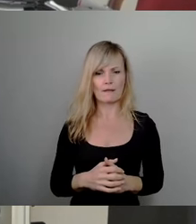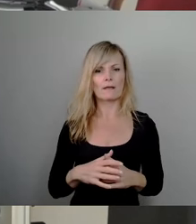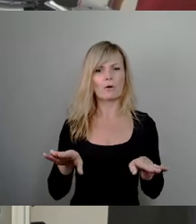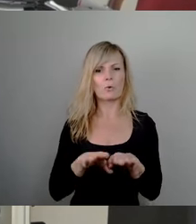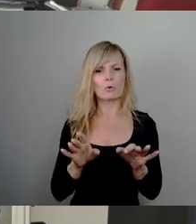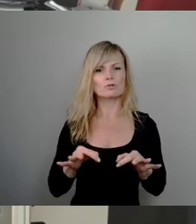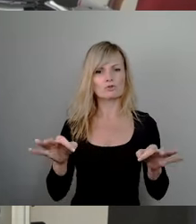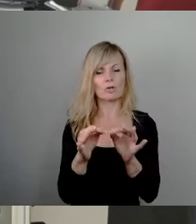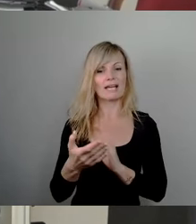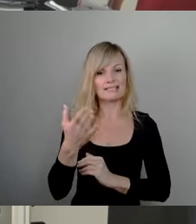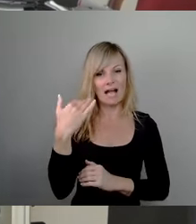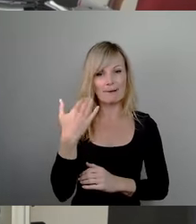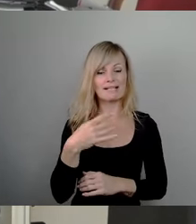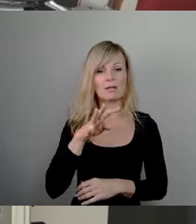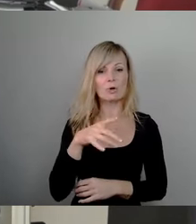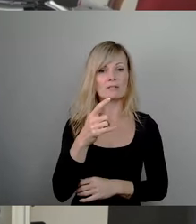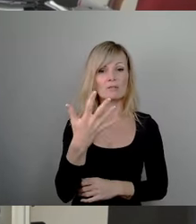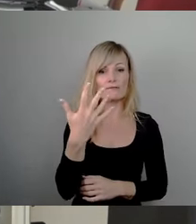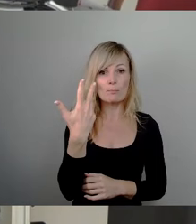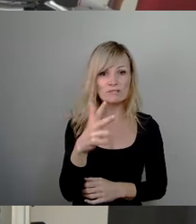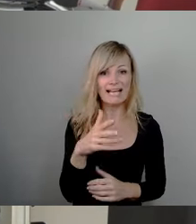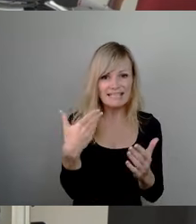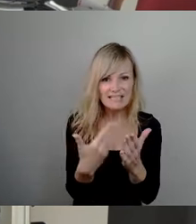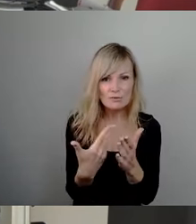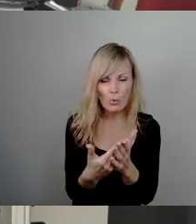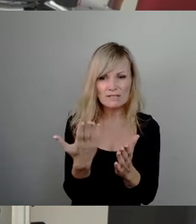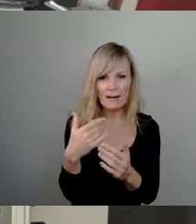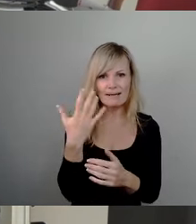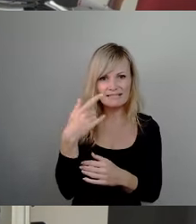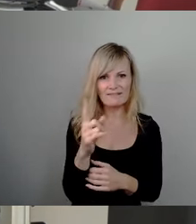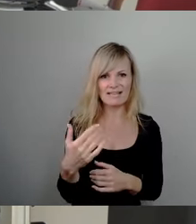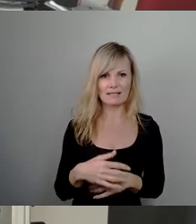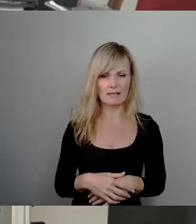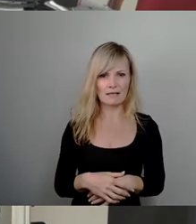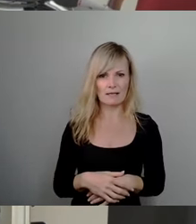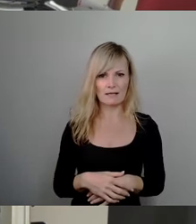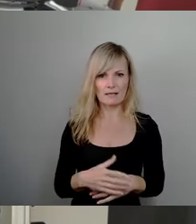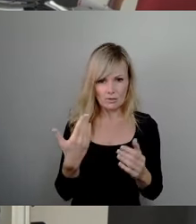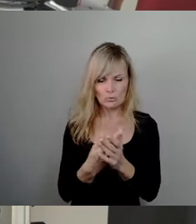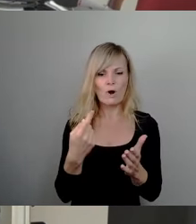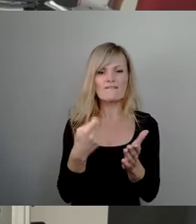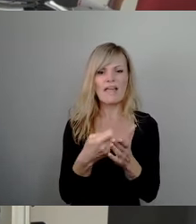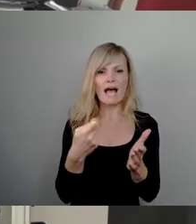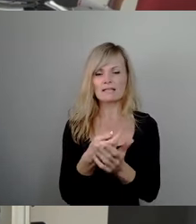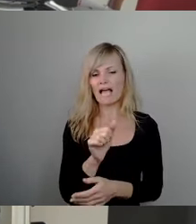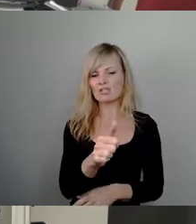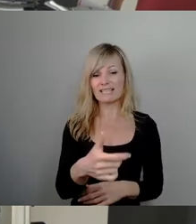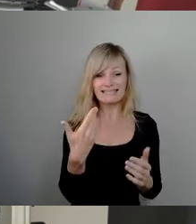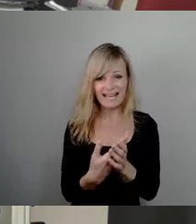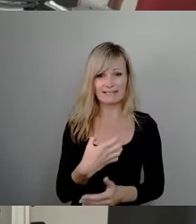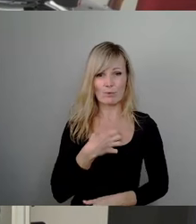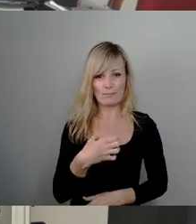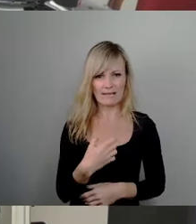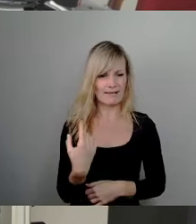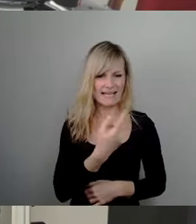1935 waren. Das ist doch ein Riesenproblem. Da muss doch jeder sehen, dass das nicht